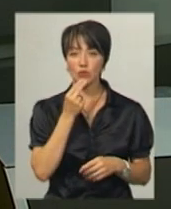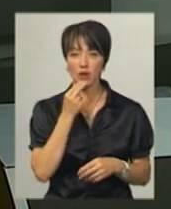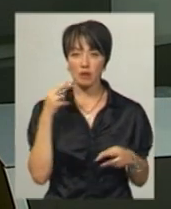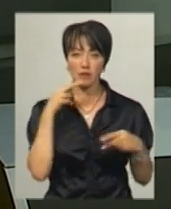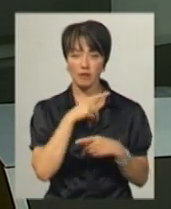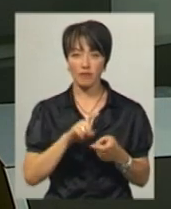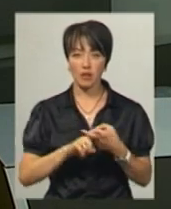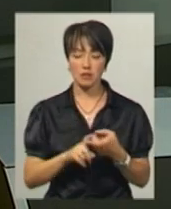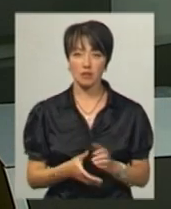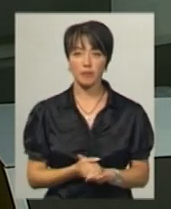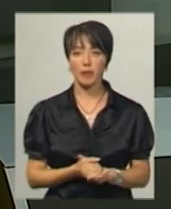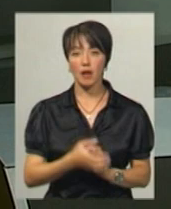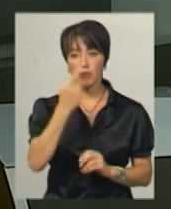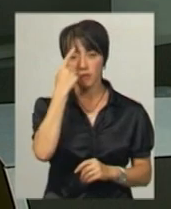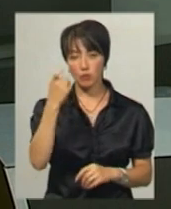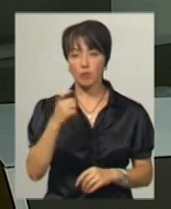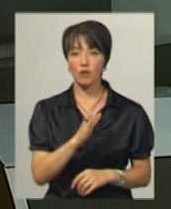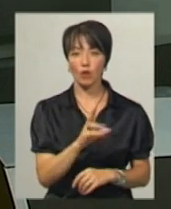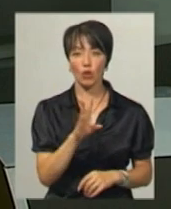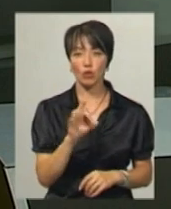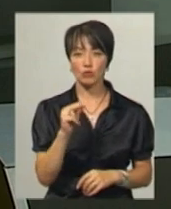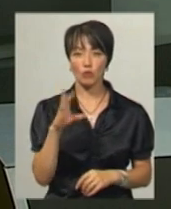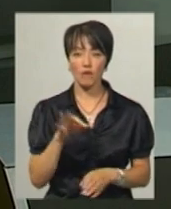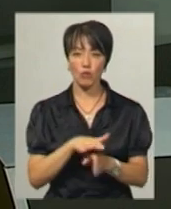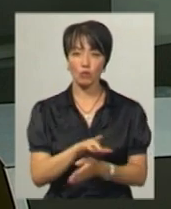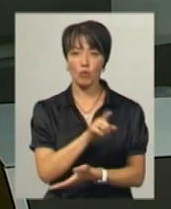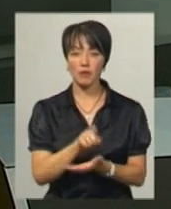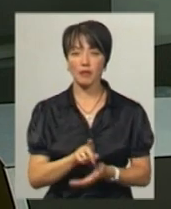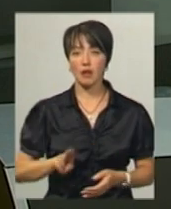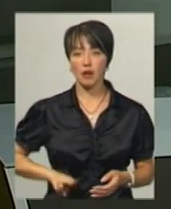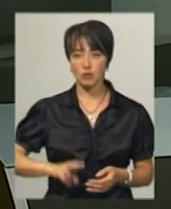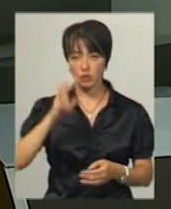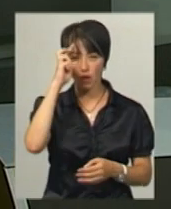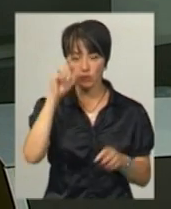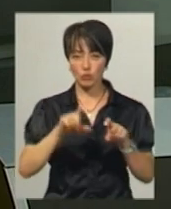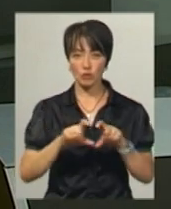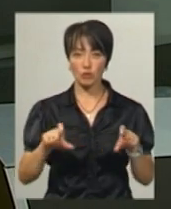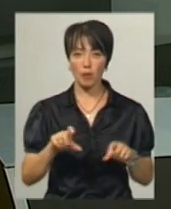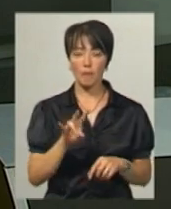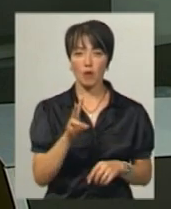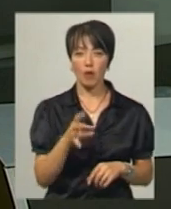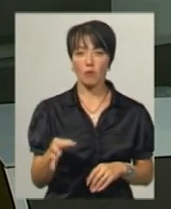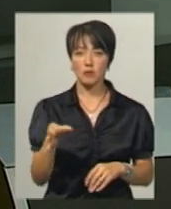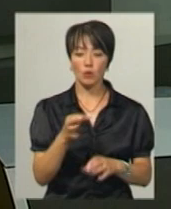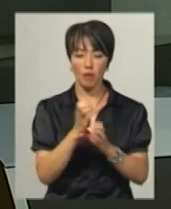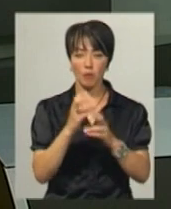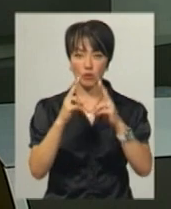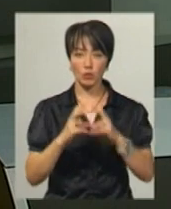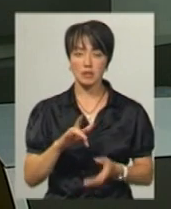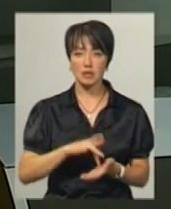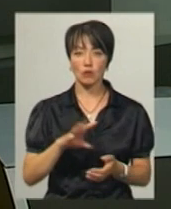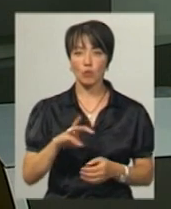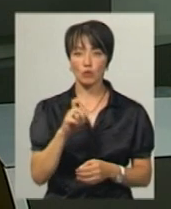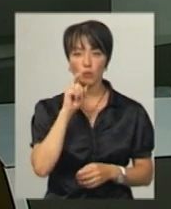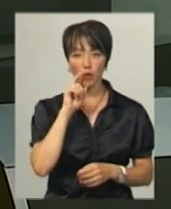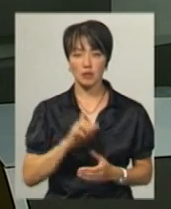токсикоінфекція». Про це повідомив Володимир Клочко, виконуючи обов'язки директора державної установи Миколаївський обласний лабораторний центр МОЗ